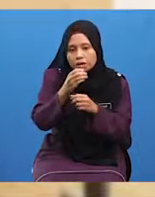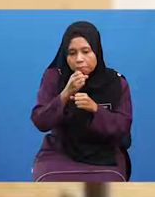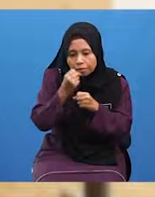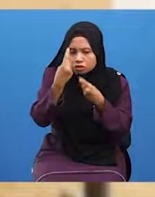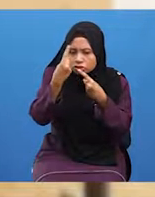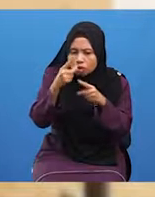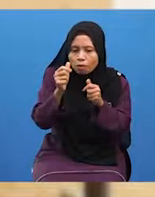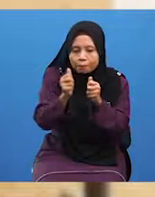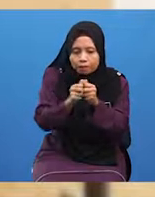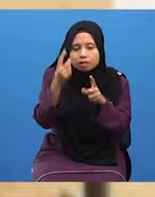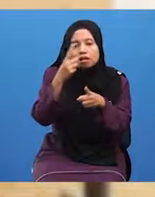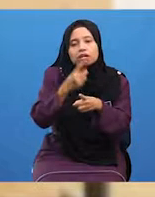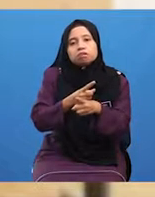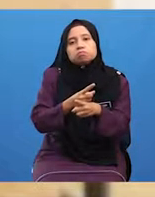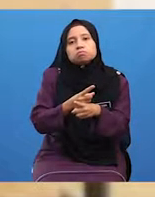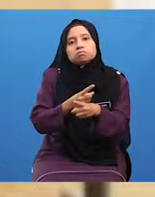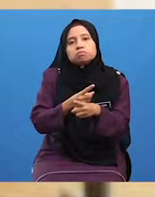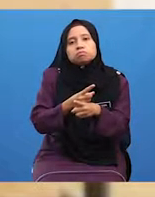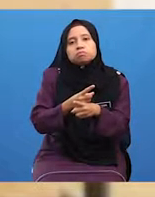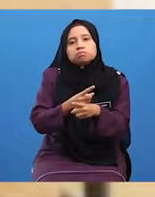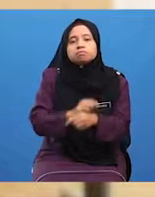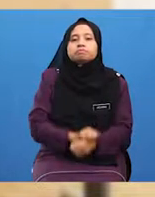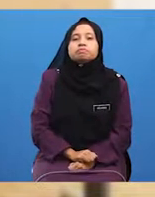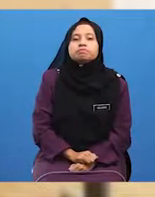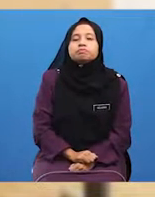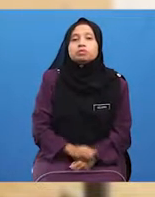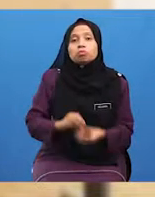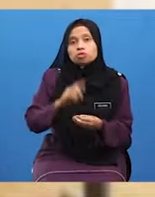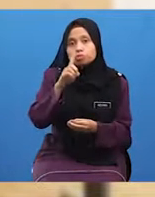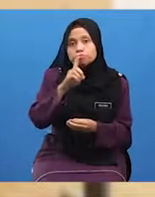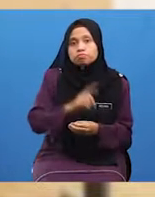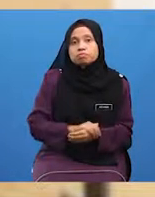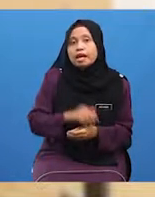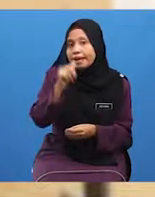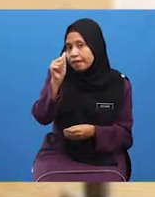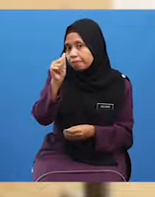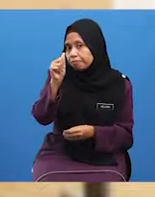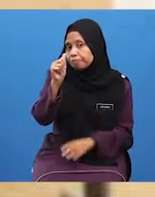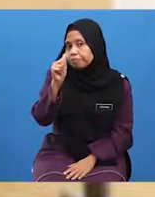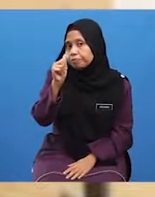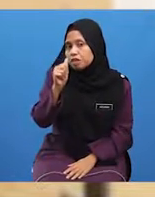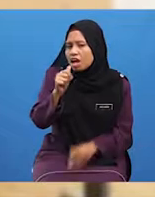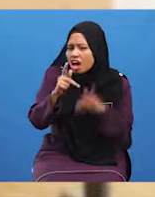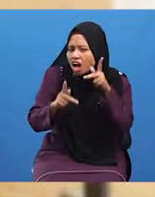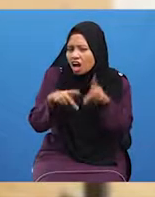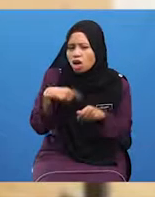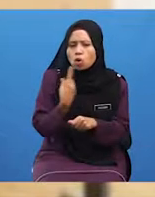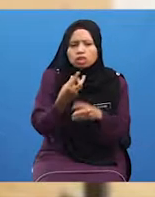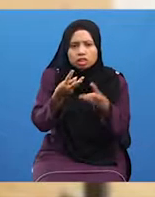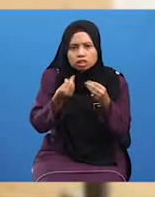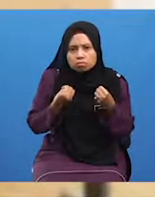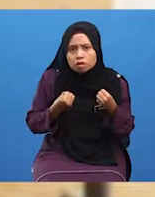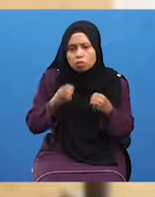Menjawab Dengan Betul Soalan Usazah Ialah A Sekiranya Kita Hendak